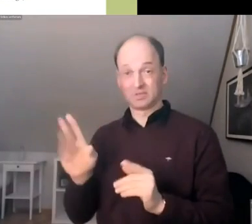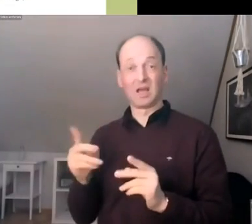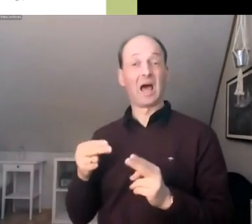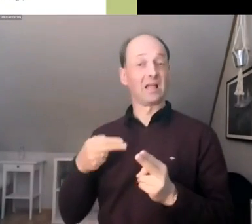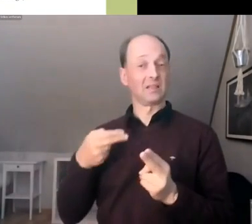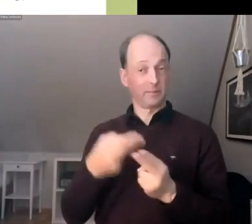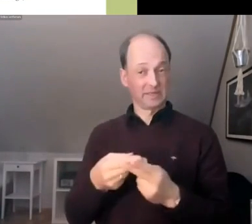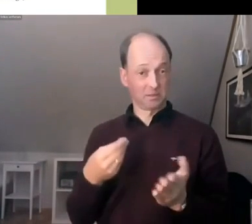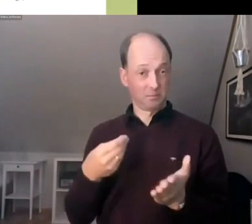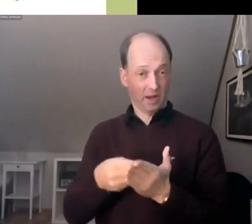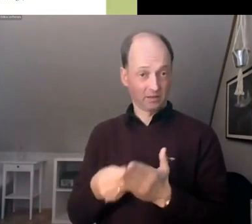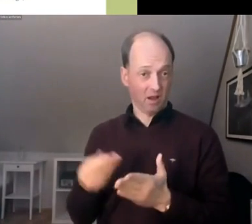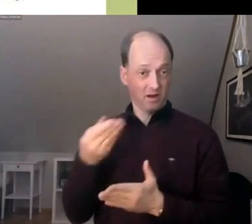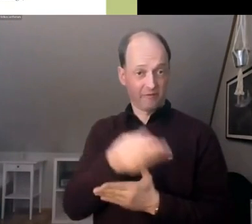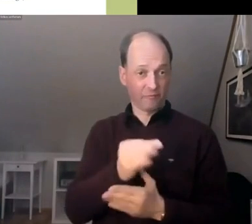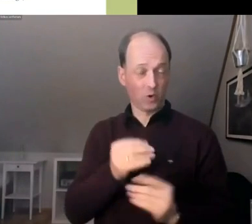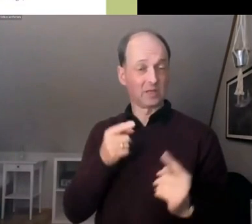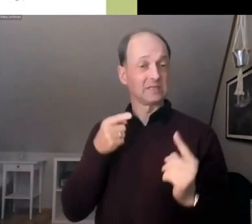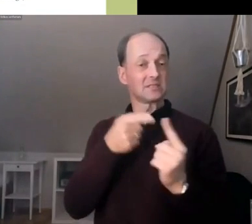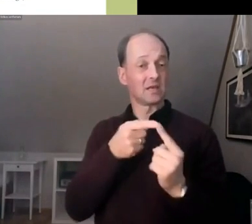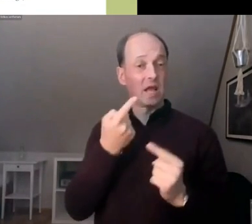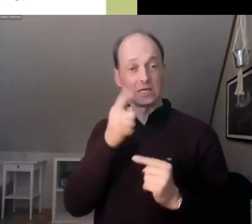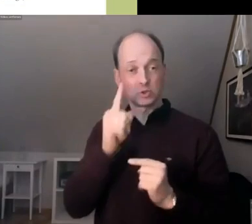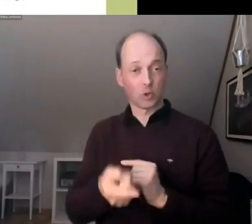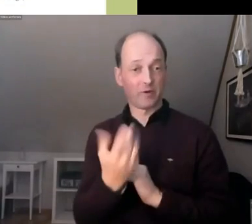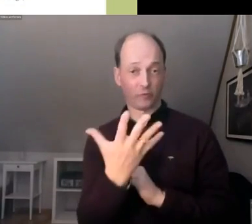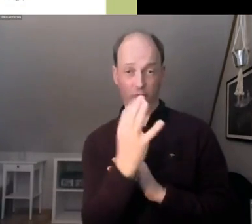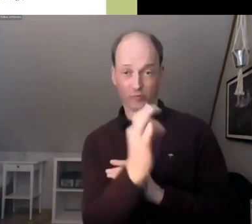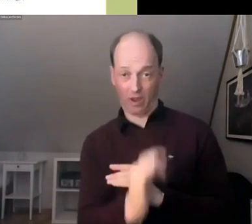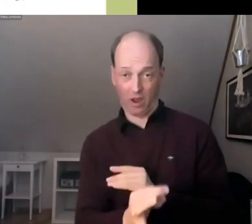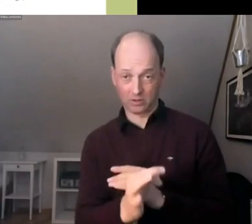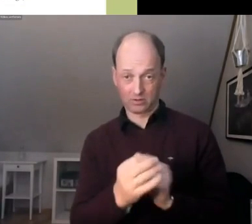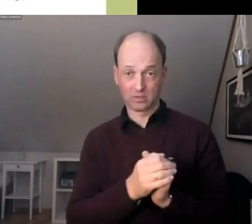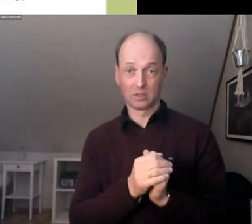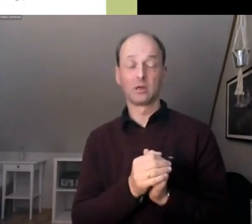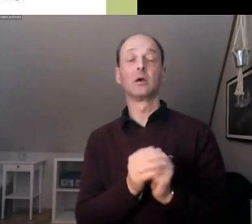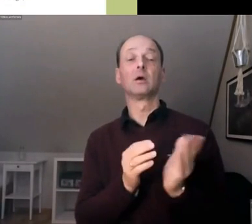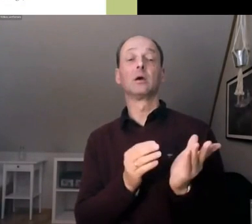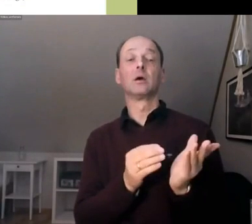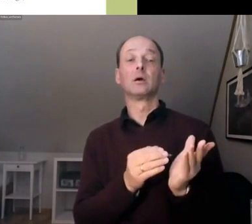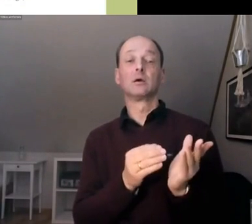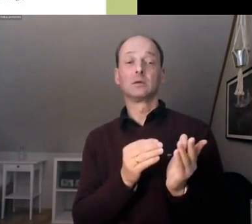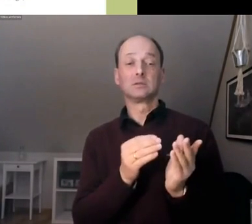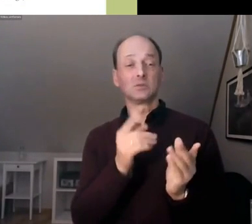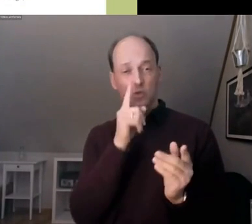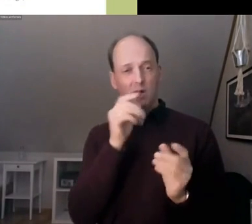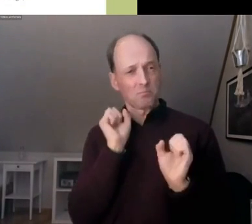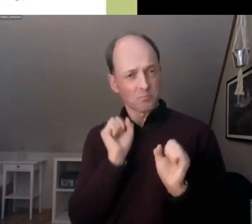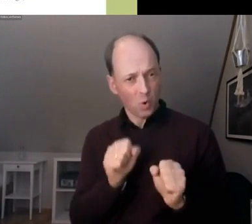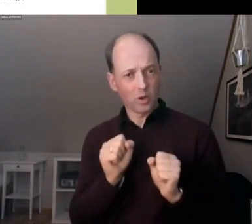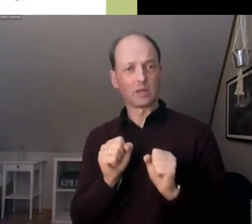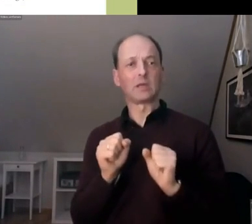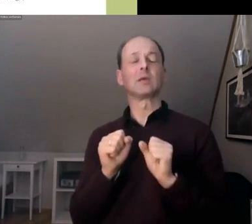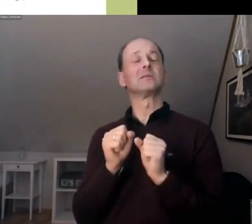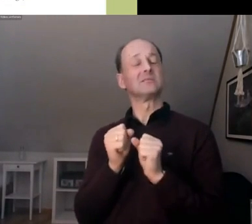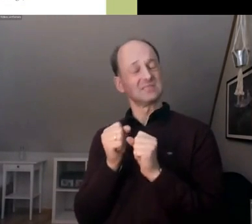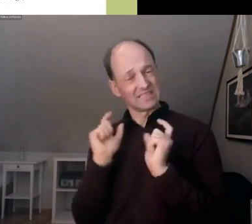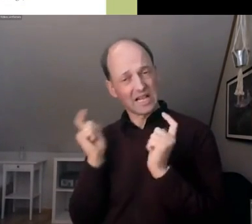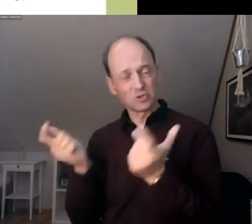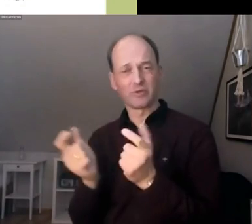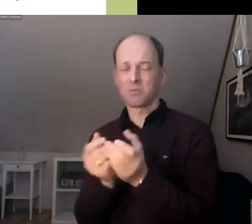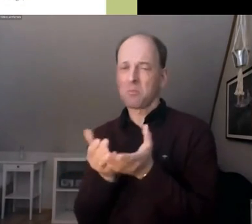,5 Grad Grenze sind aber vor allem nur mit einer breiten Zustimmung und Teilhabe der Gesellschaft möglich.